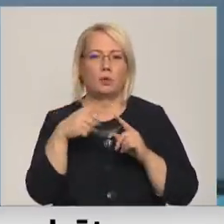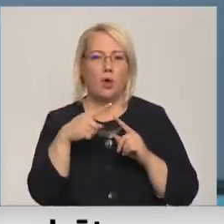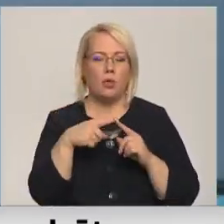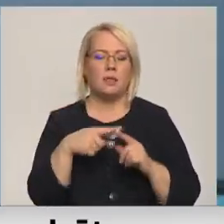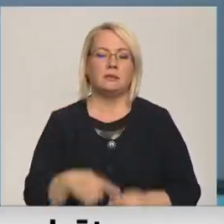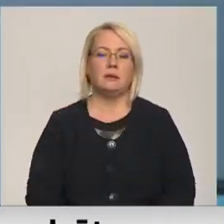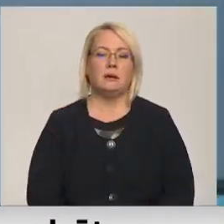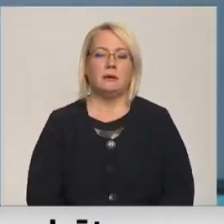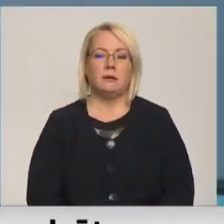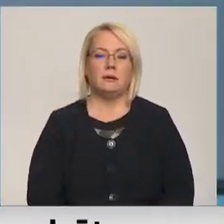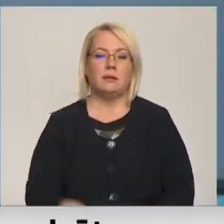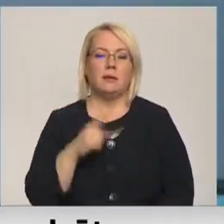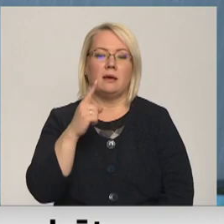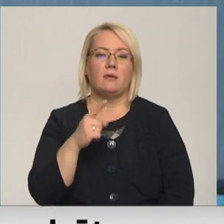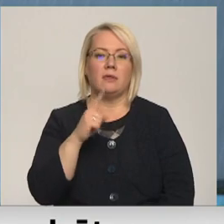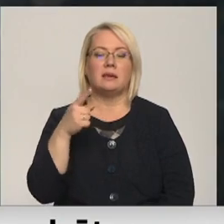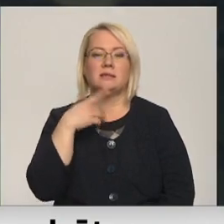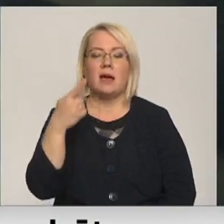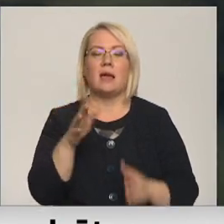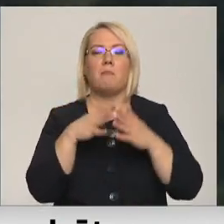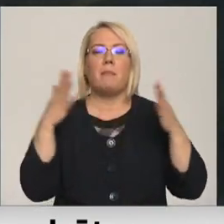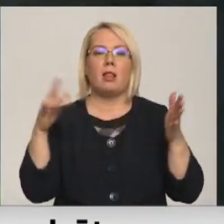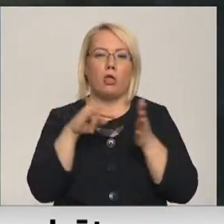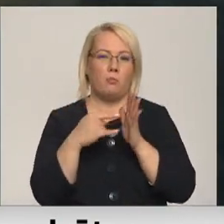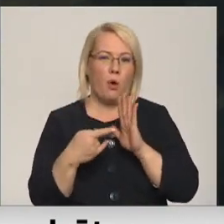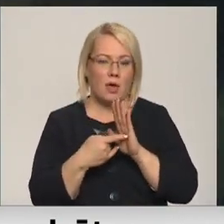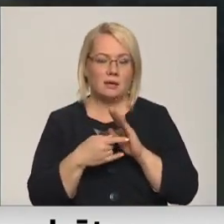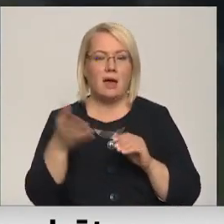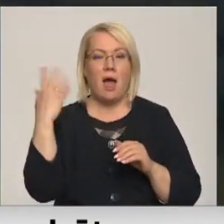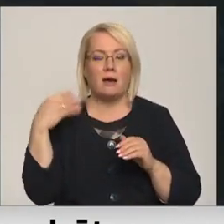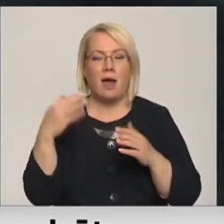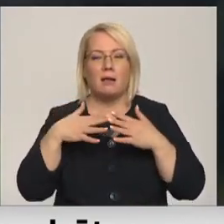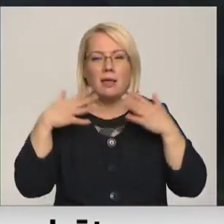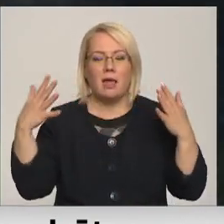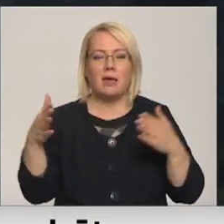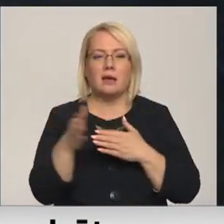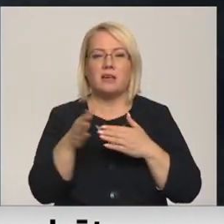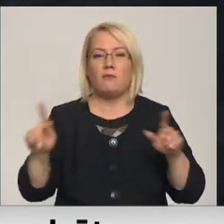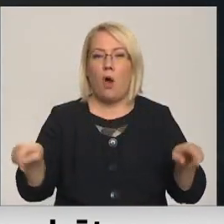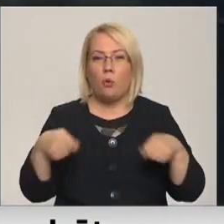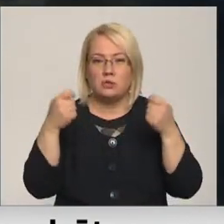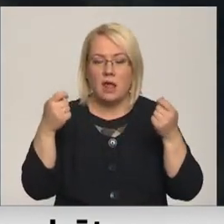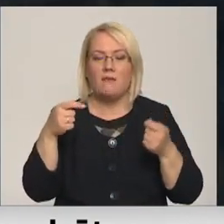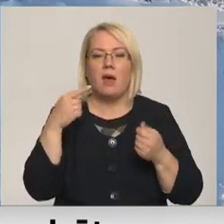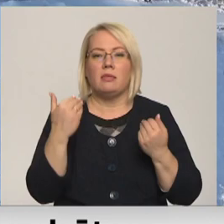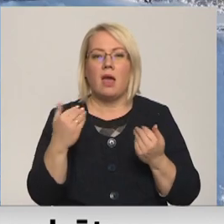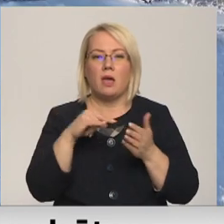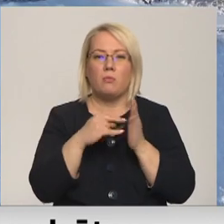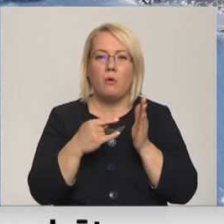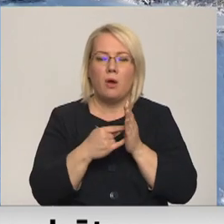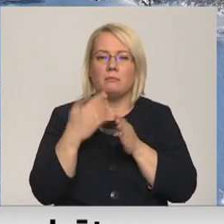tā, pa jokam, pilotu projektus. Agrāk vērienīgajā zivju audzētāvā gan viss šobrīd to plēnām, jo